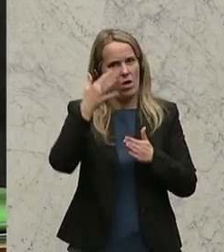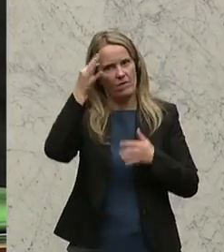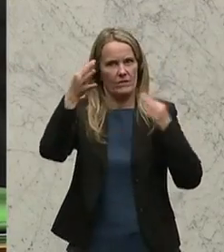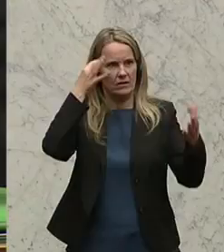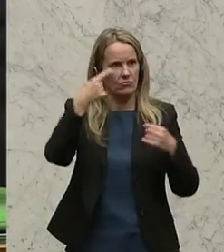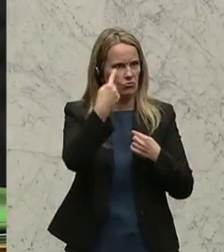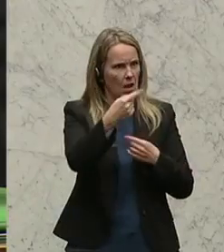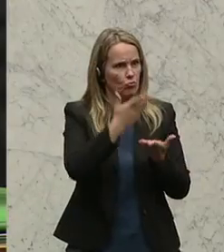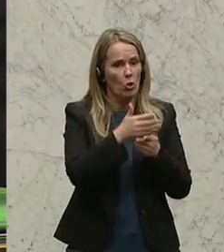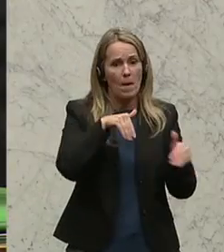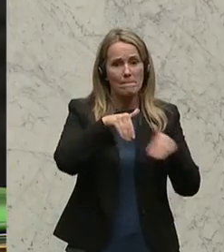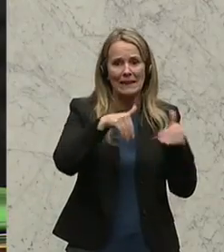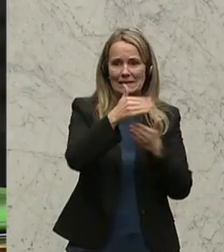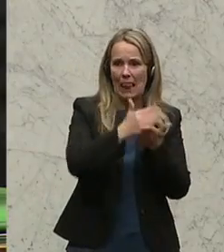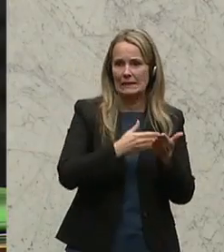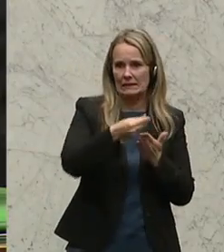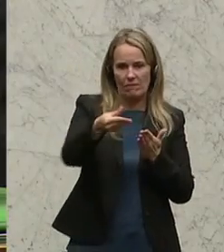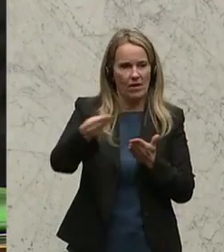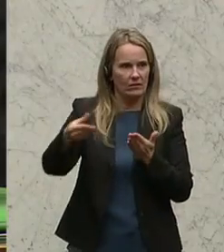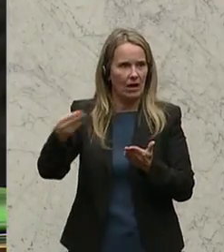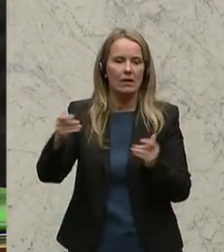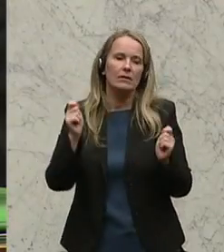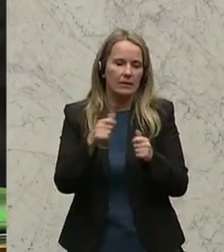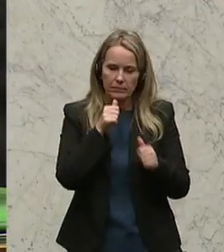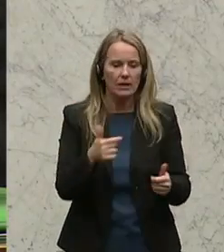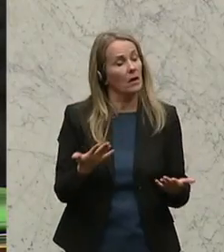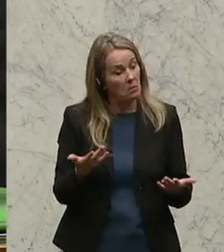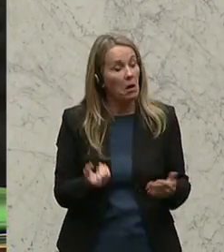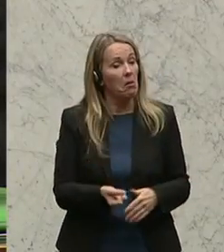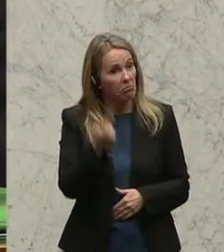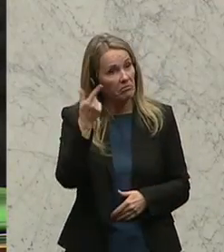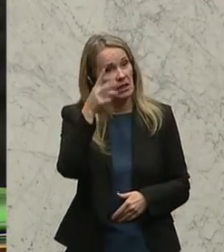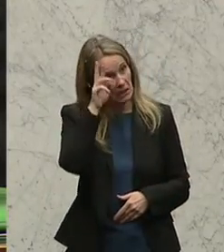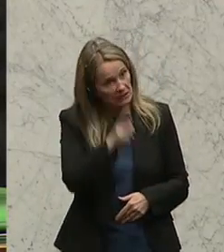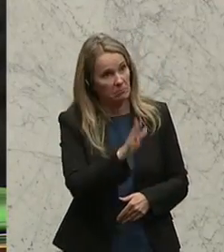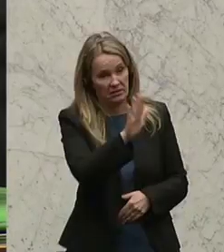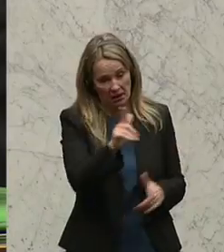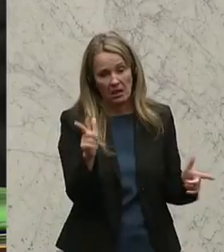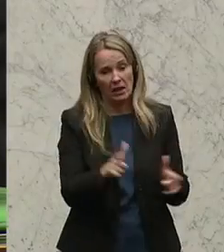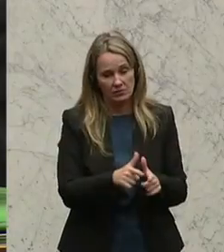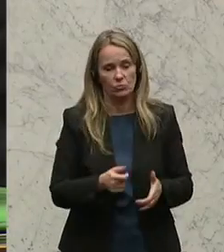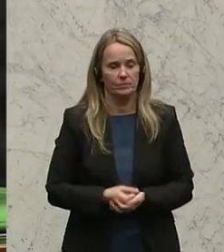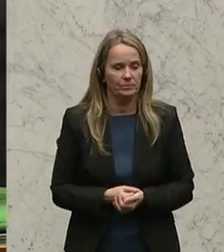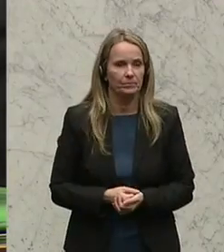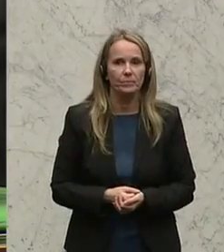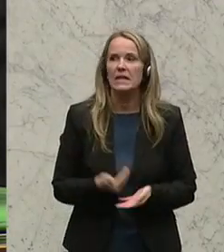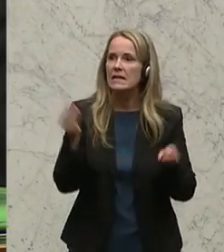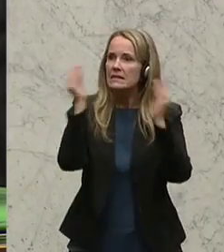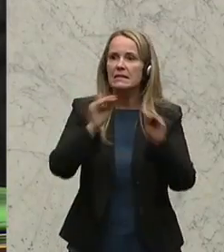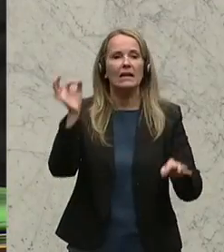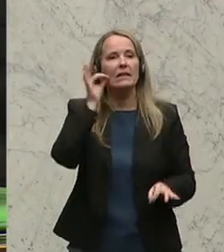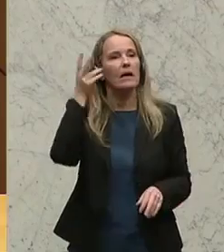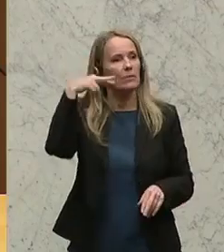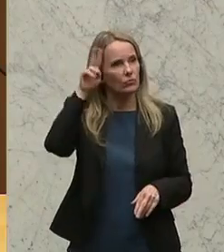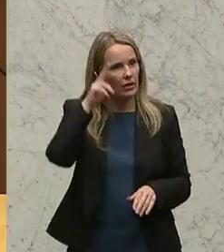da schon Ministerlisten verteilt, die es nicht gibt. Also insofern wirklich phänomenal und Respekt für diese Leistung auch. Meine sehr geehrten Damen und Herren,